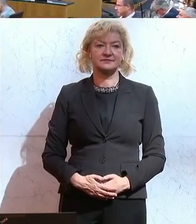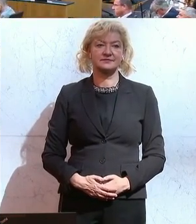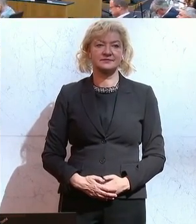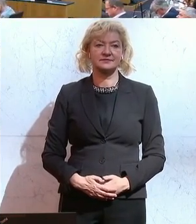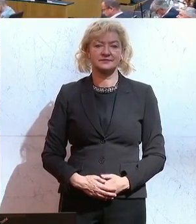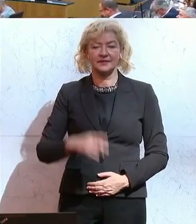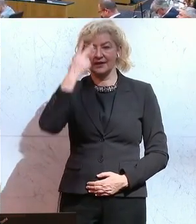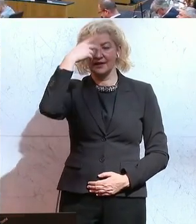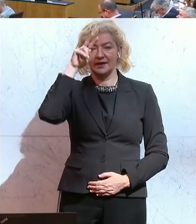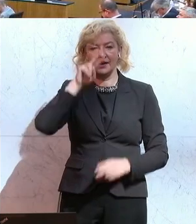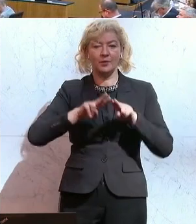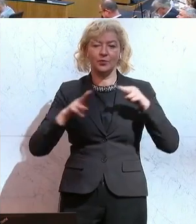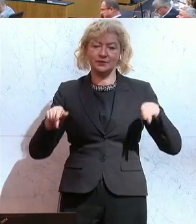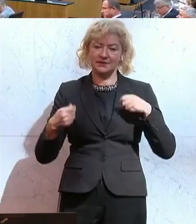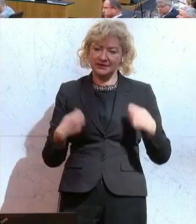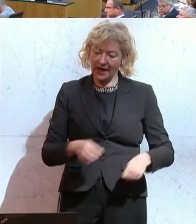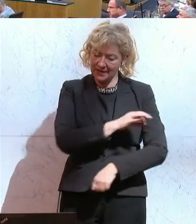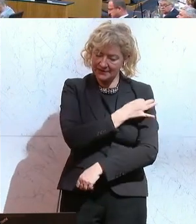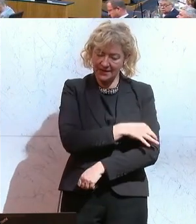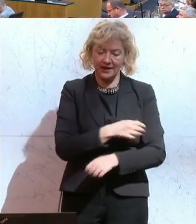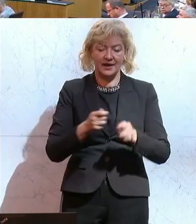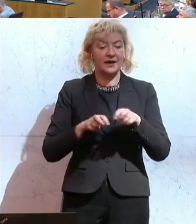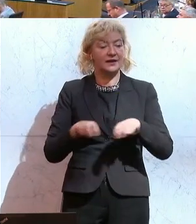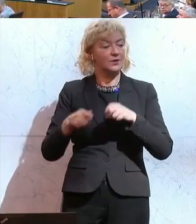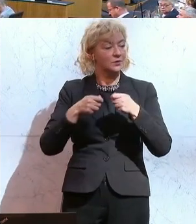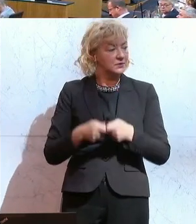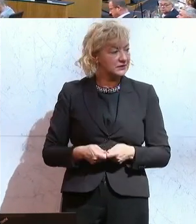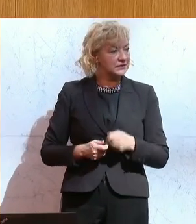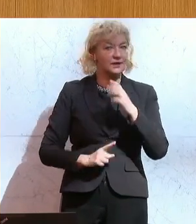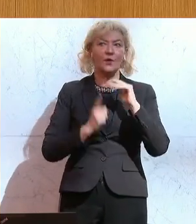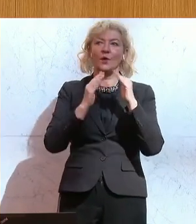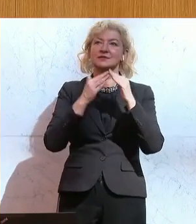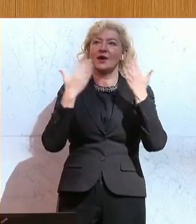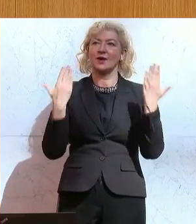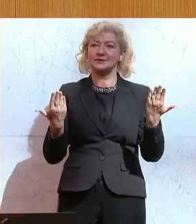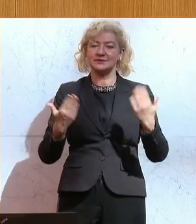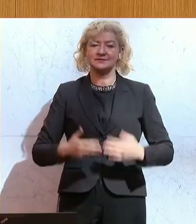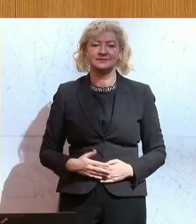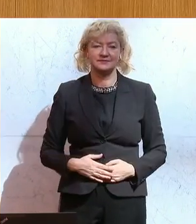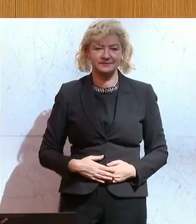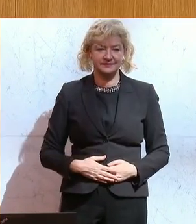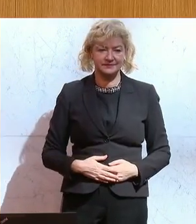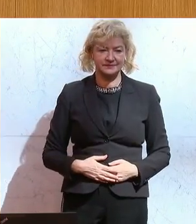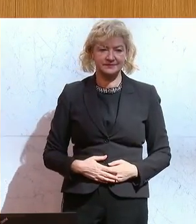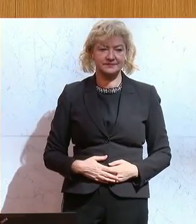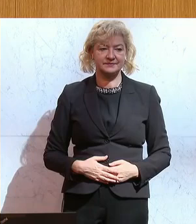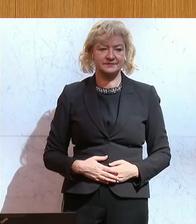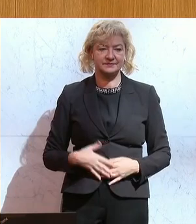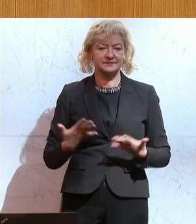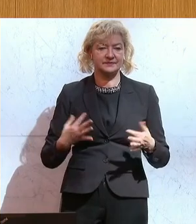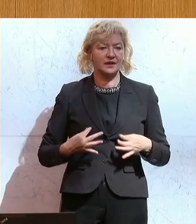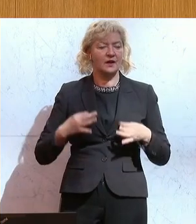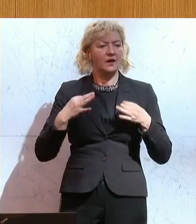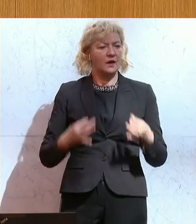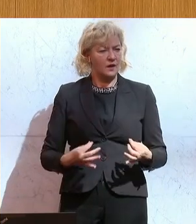Herr Bundeskanzler, werte Regierungsmitglieder, hohes Haus, auch ich stehe nicht an den Opfern